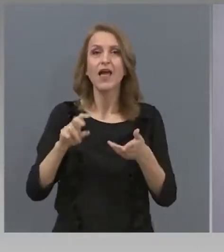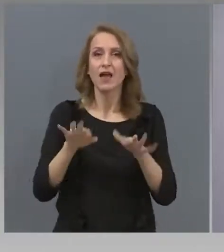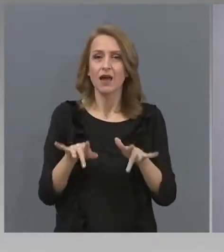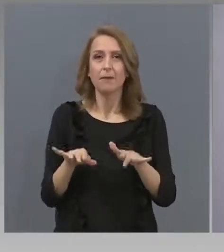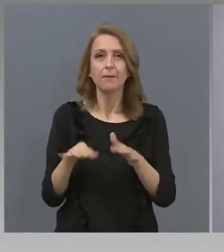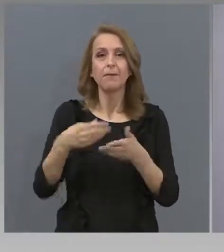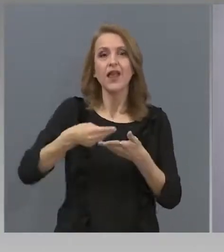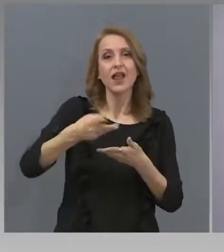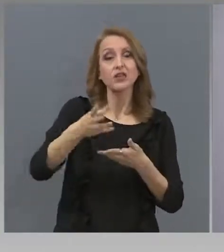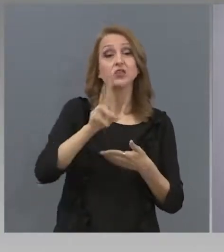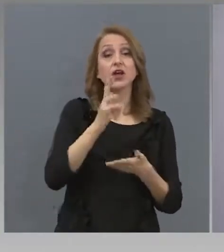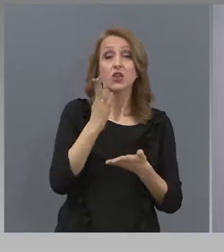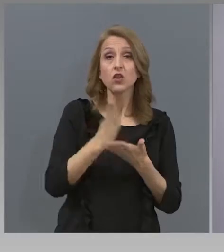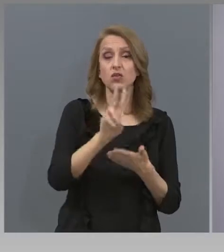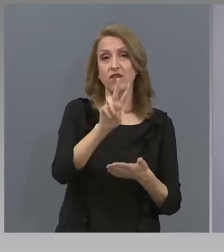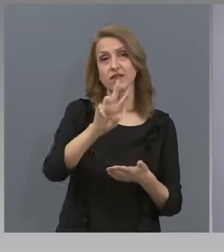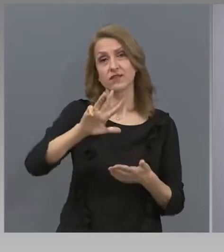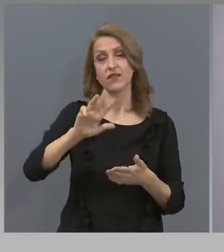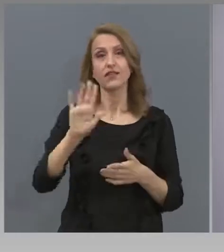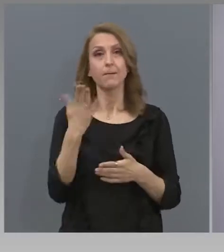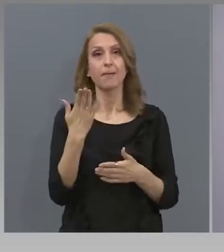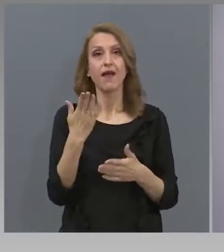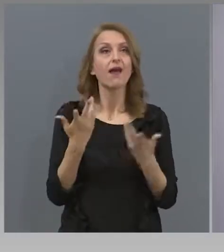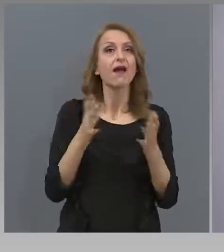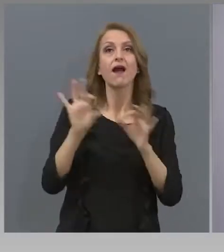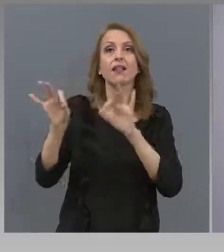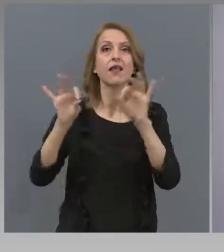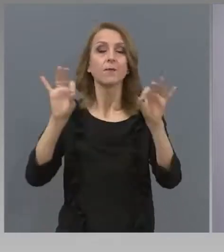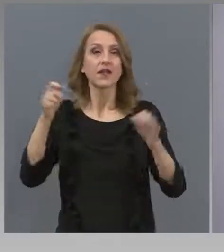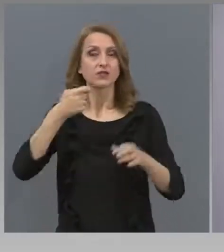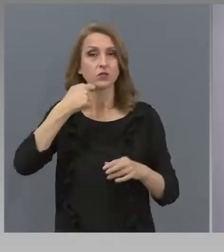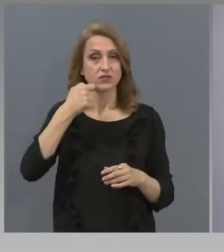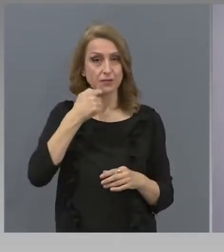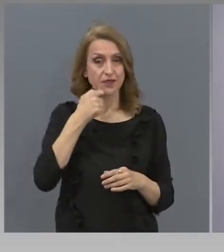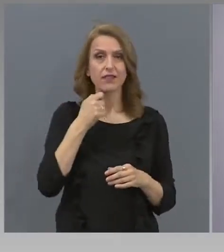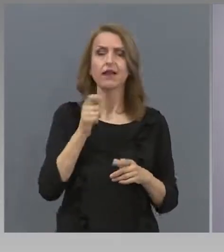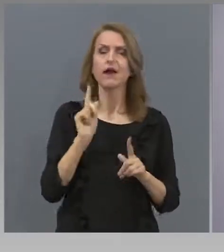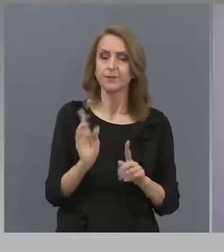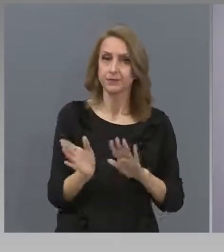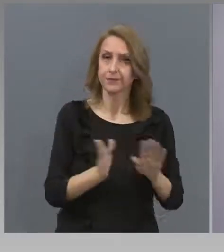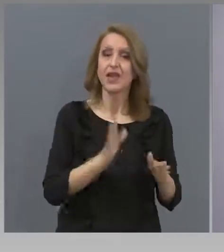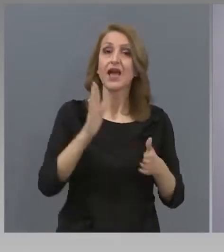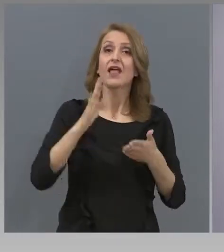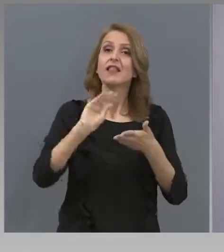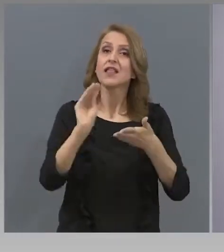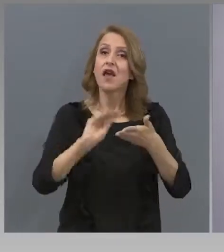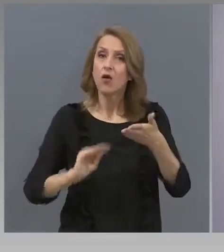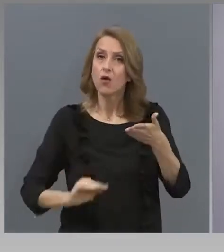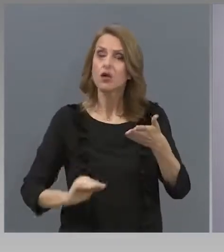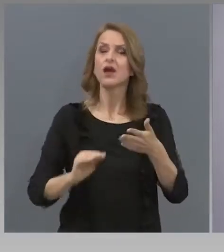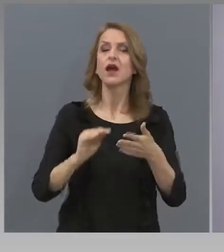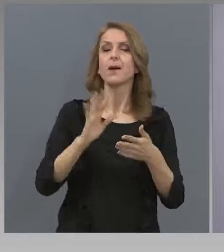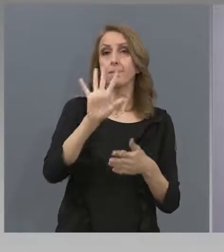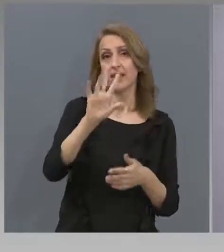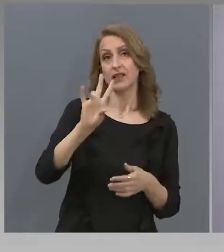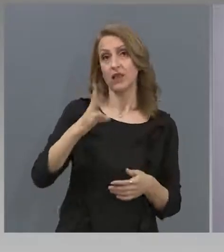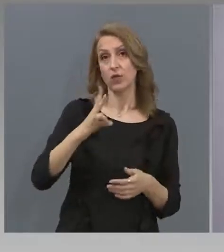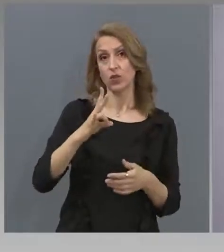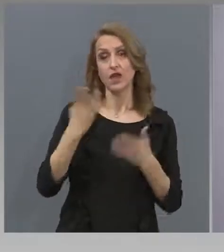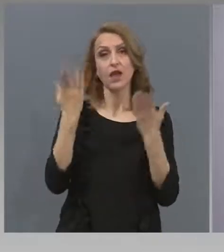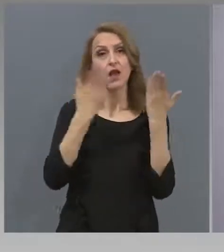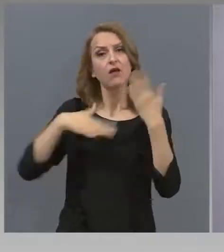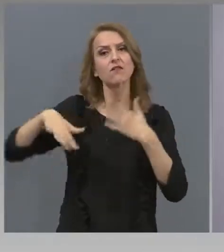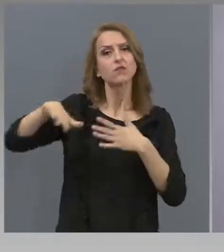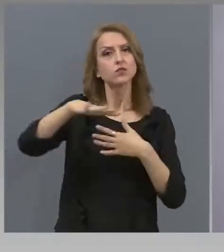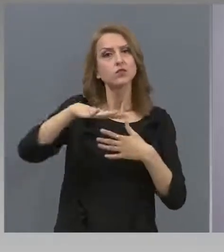Датата на държавните изпити за предобиване на професионална квалификация по теория остава непроменена 5 июни. Но на училищно ниво